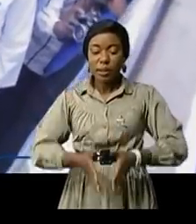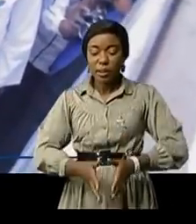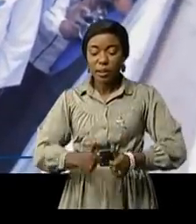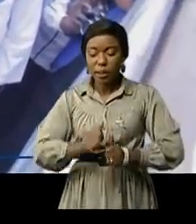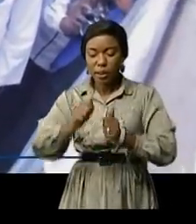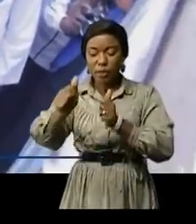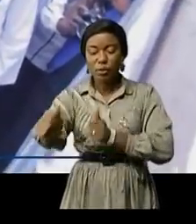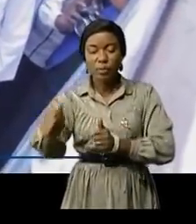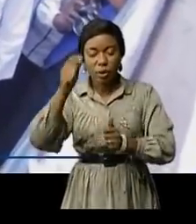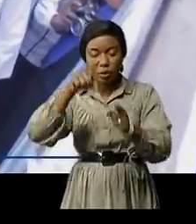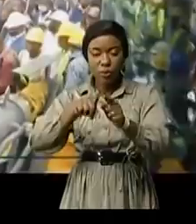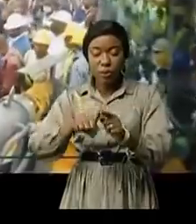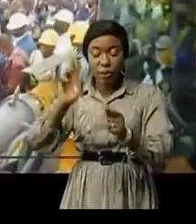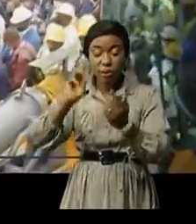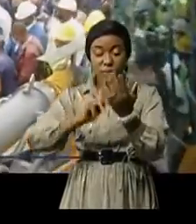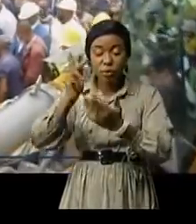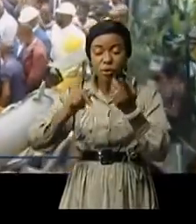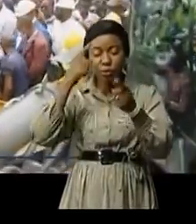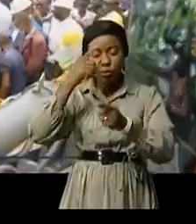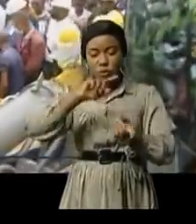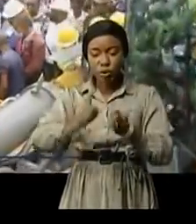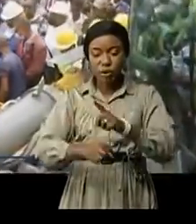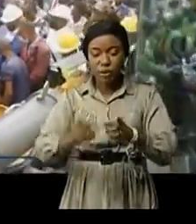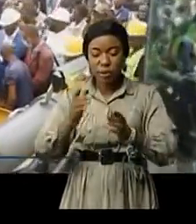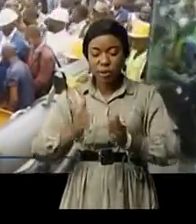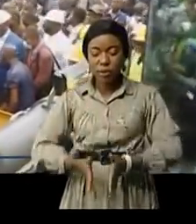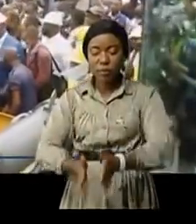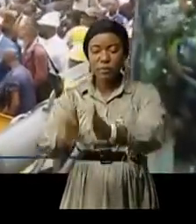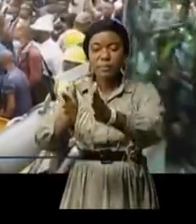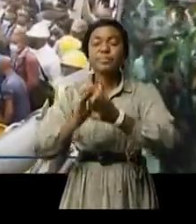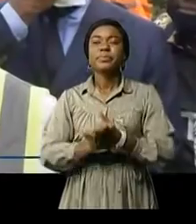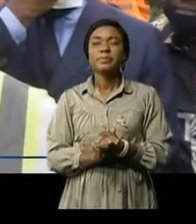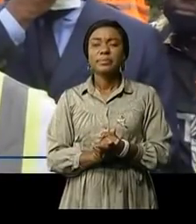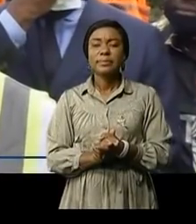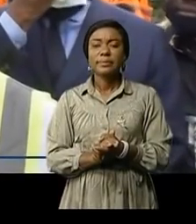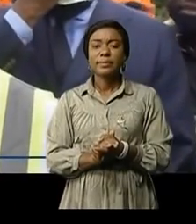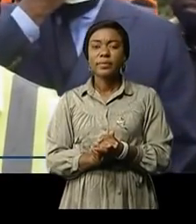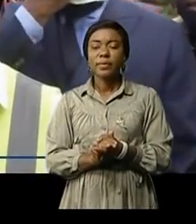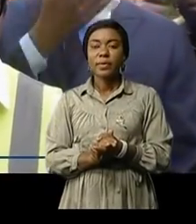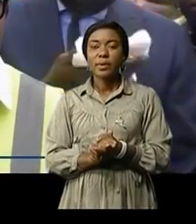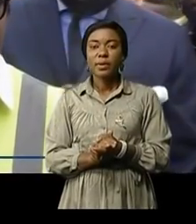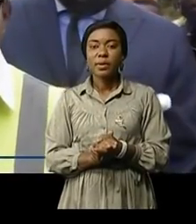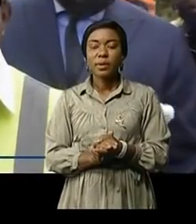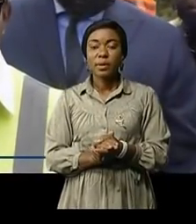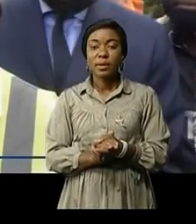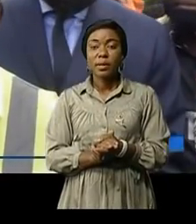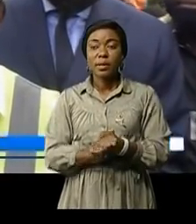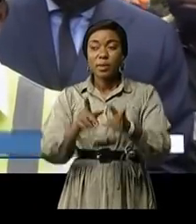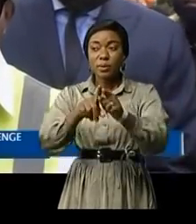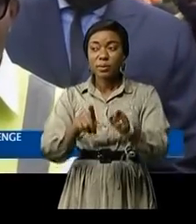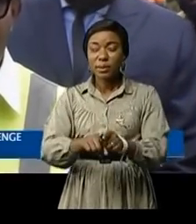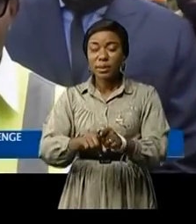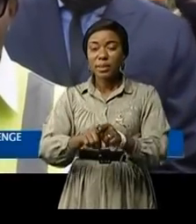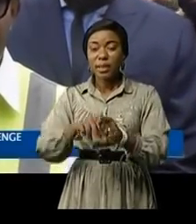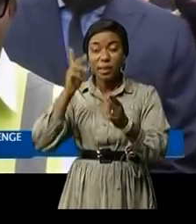chef de l'État dans son volet modernisation des infrastructures. On est là dans ce sens pour ne pas répondre à la vision de l